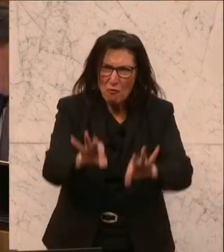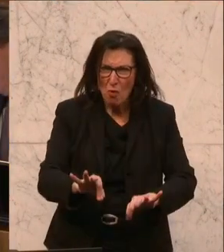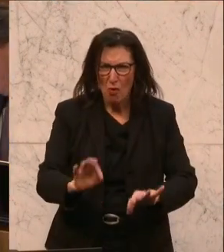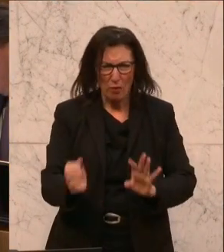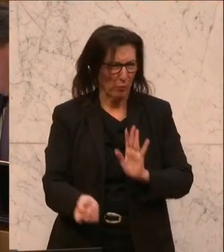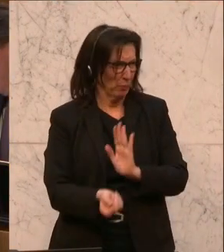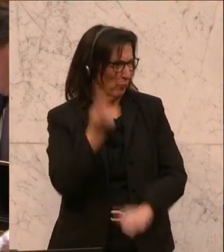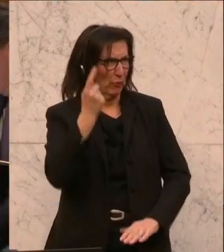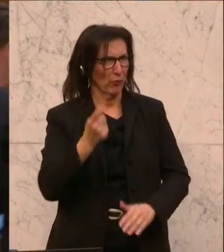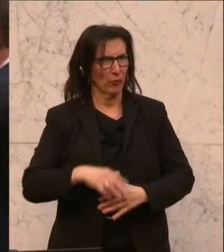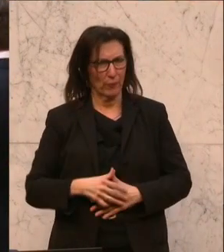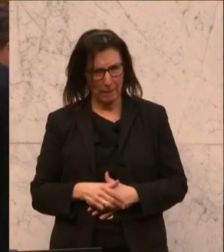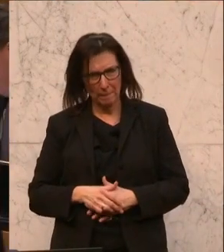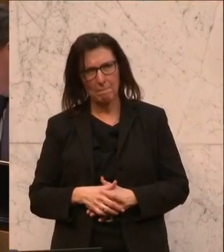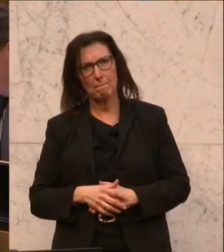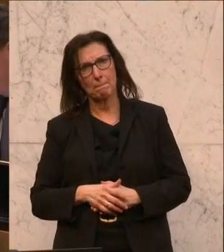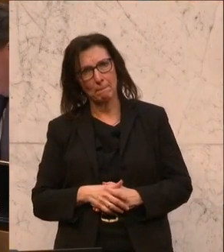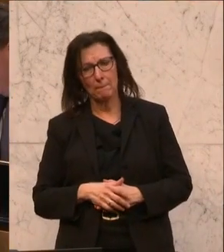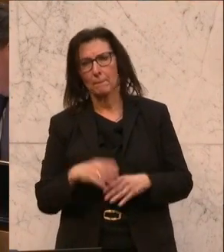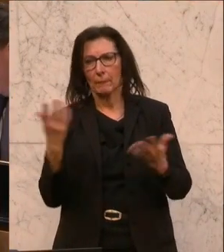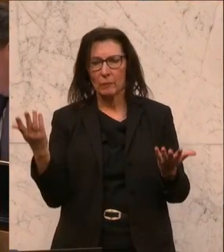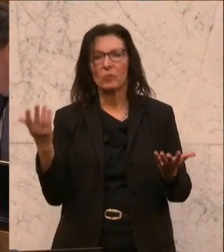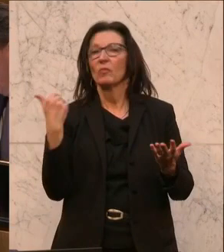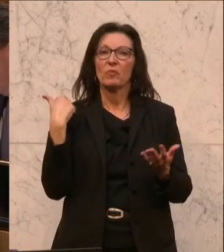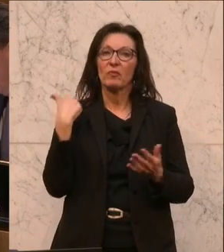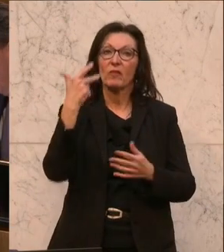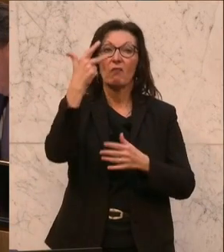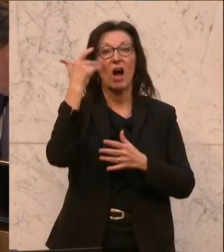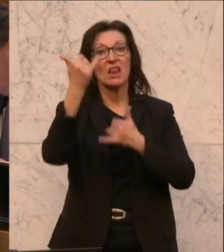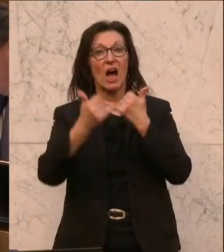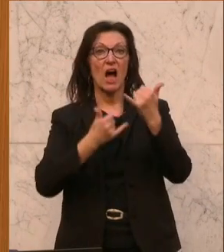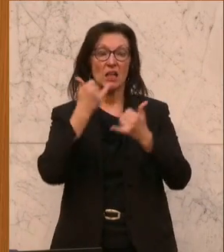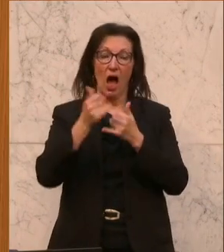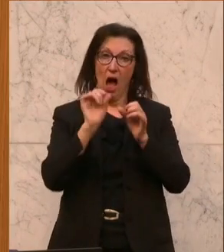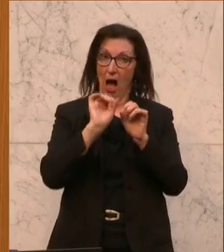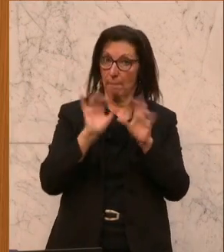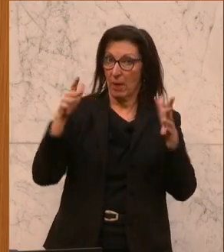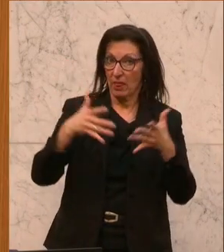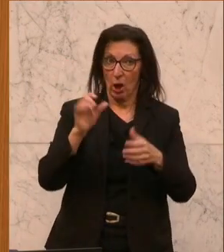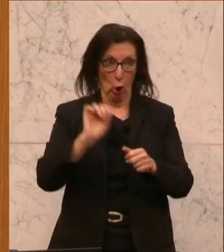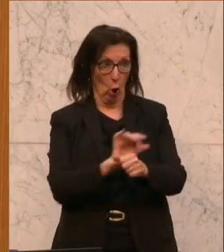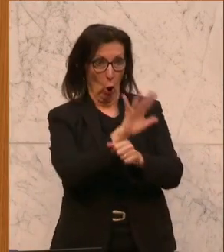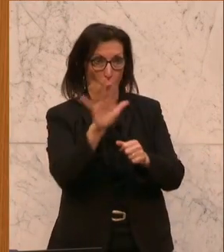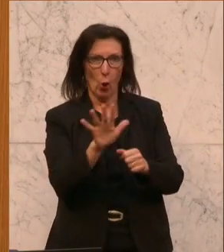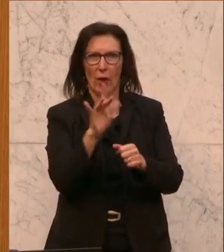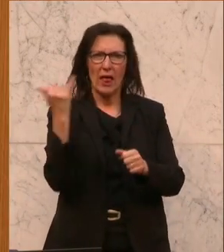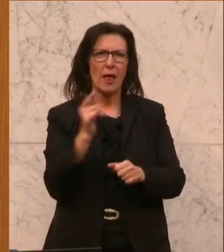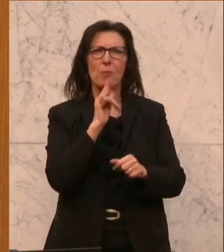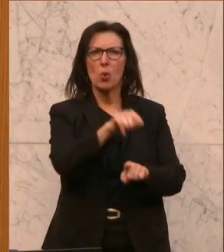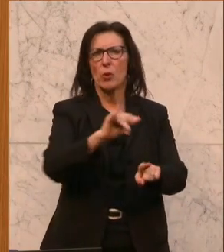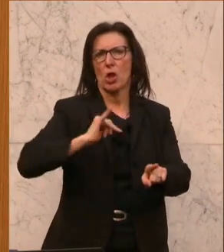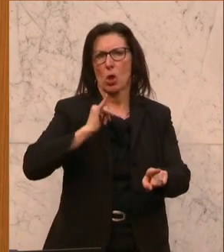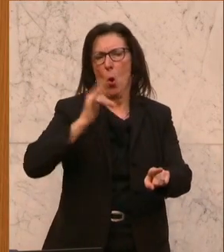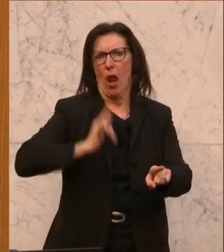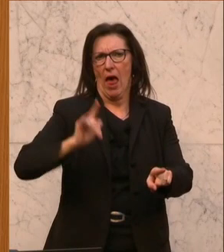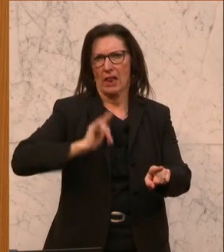Nachdem er sich drei Jahre lang Pandemie nur an den jungen Menschen abgeputzt hat, ist man sich